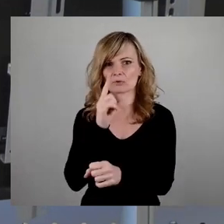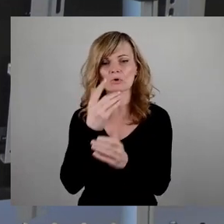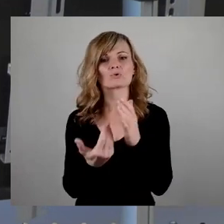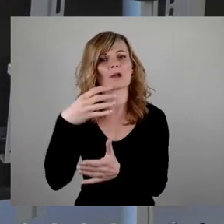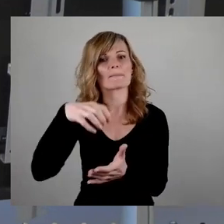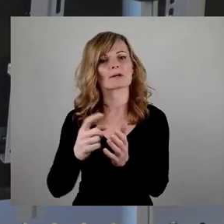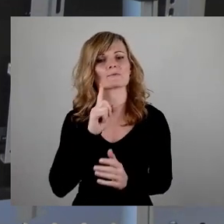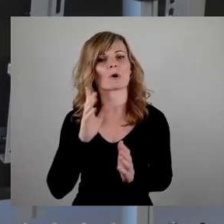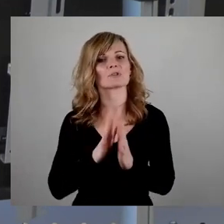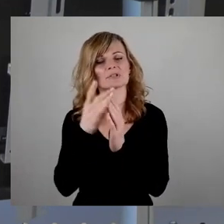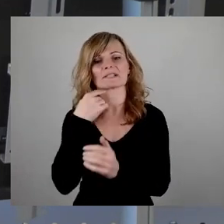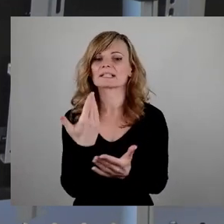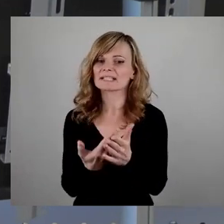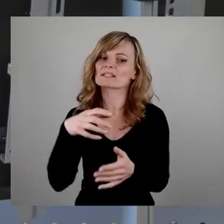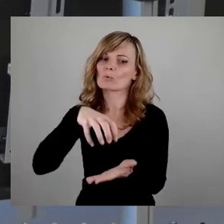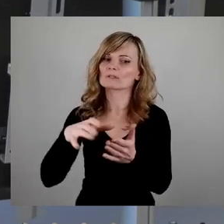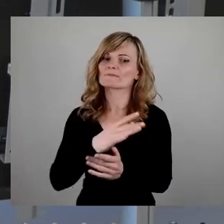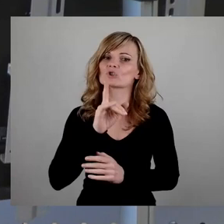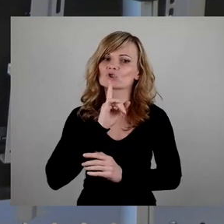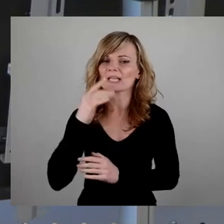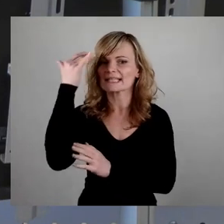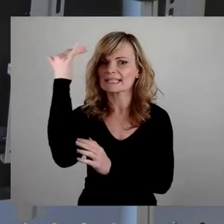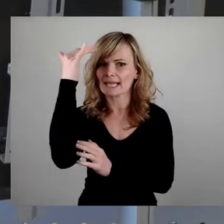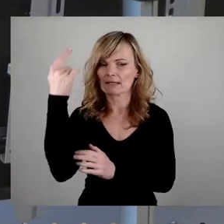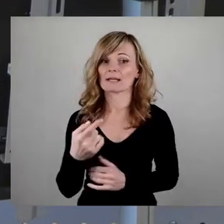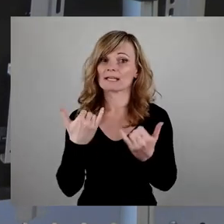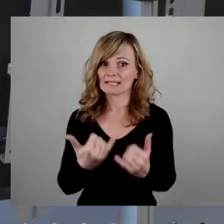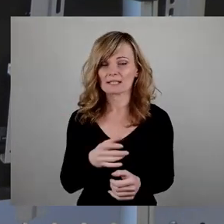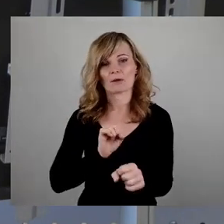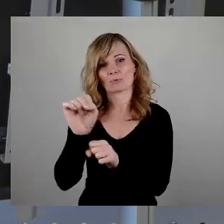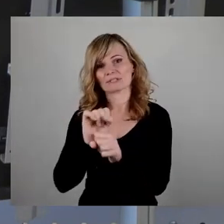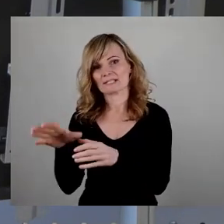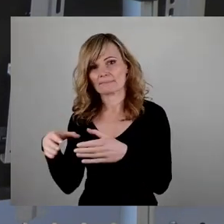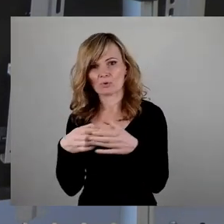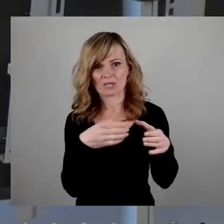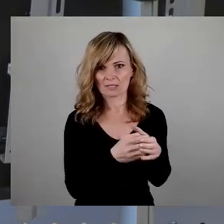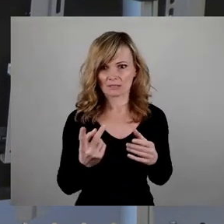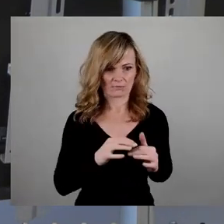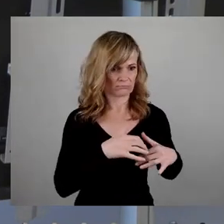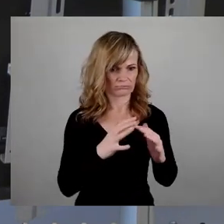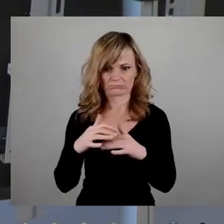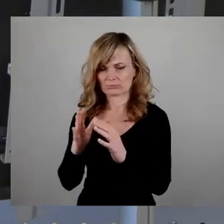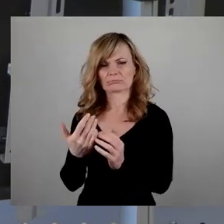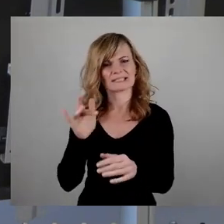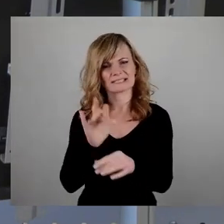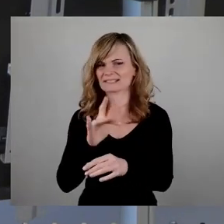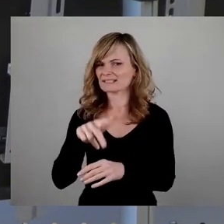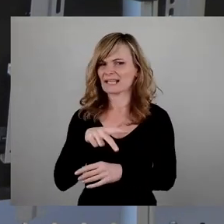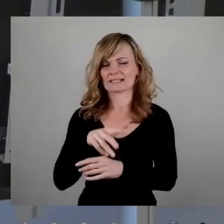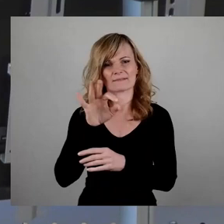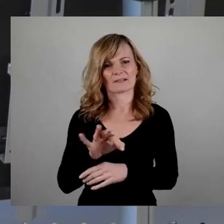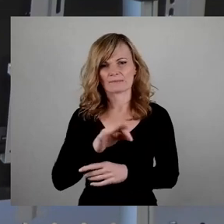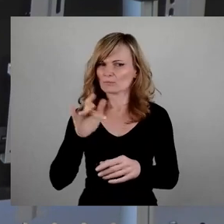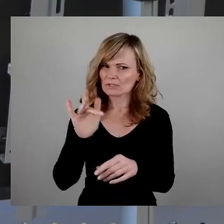stillen Gedenkens etabliert wurden. Es gründeten sich nun Protestbündnisse gegen die Vereinnahmung des 13. Februar, gegen die rechtsextreme